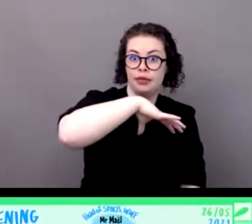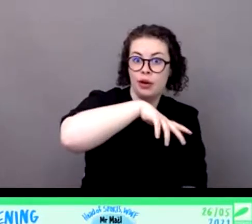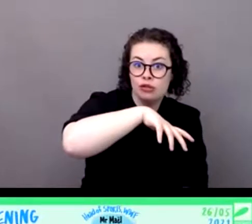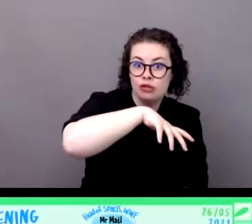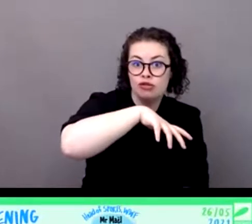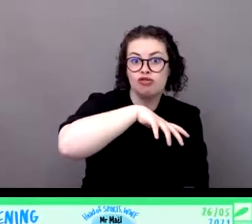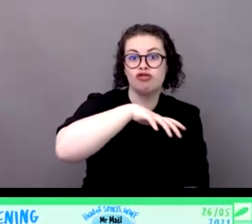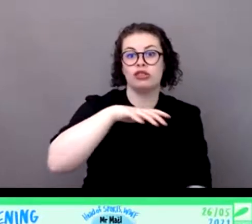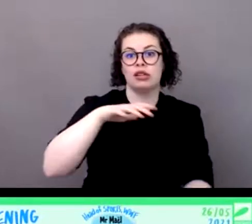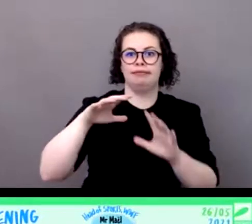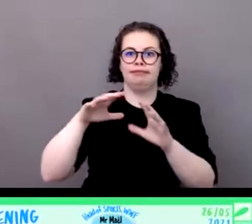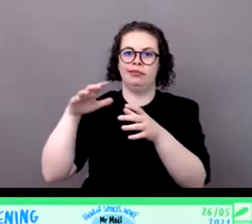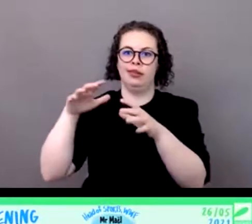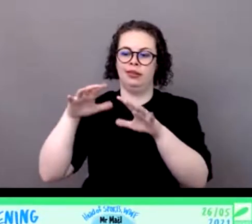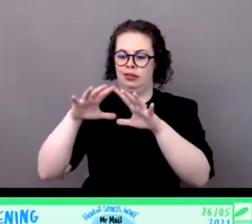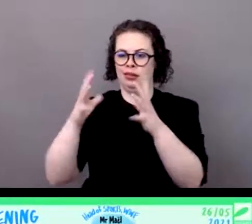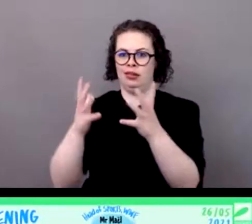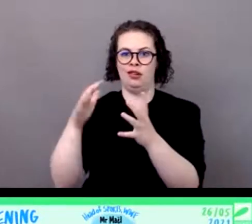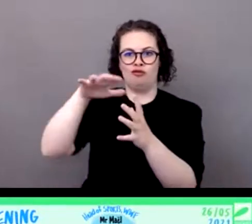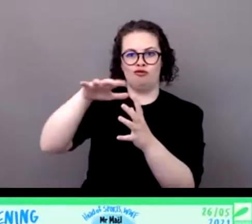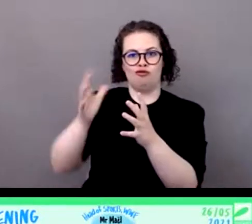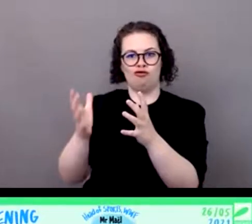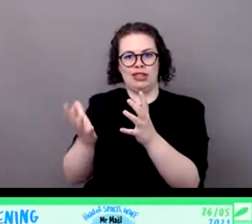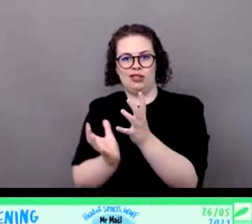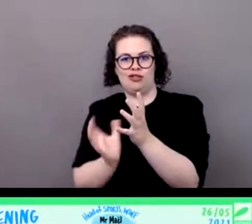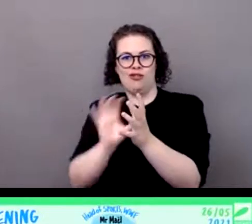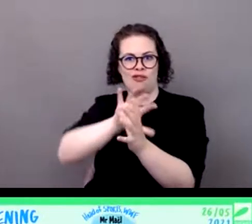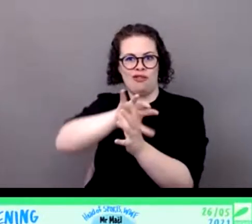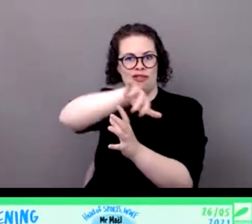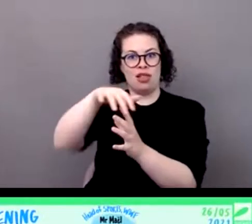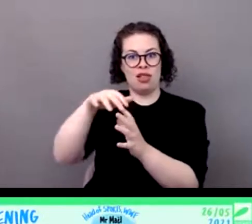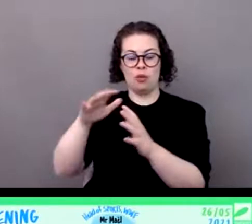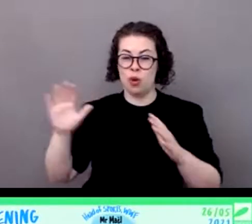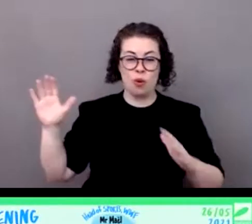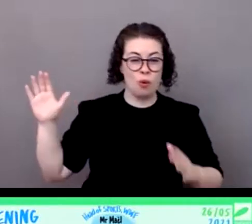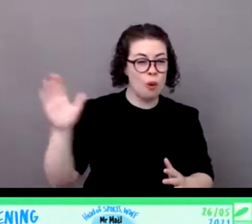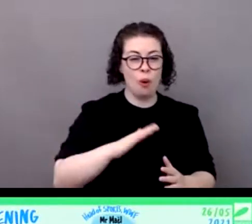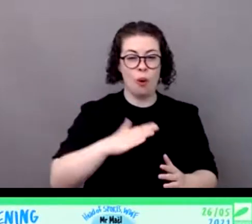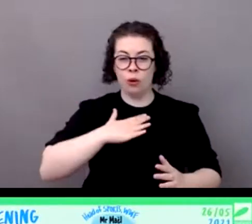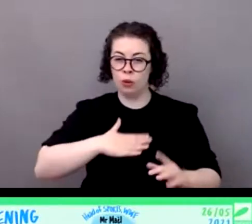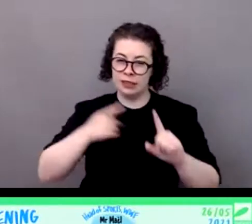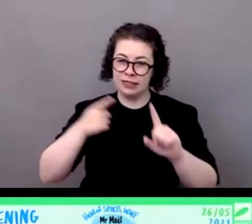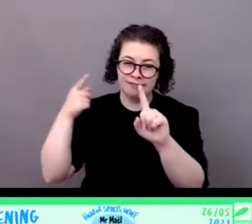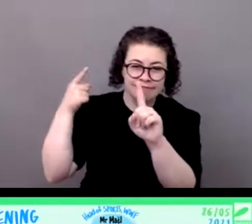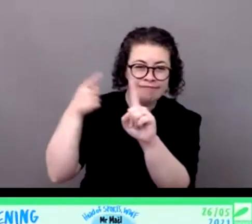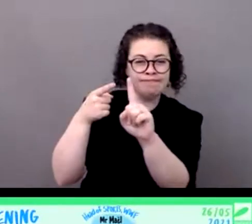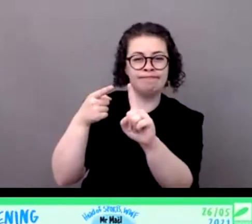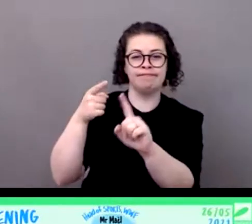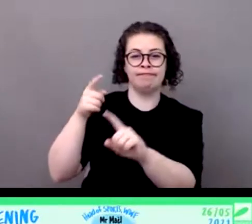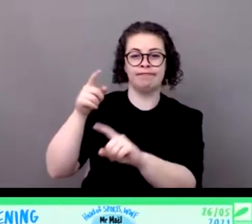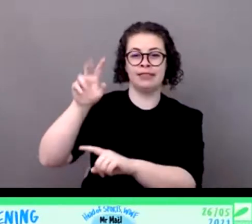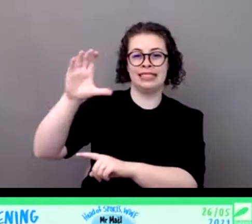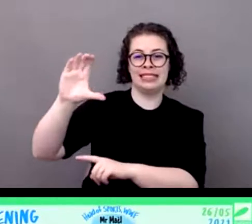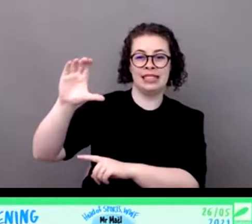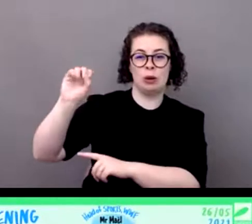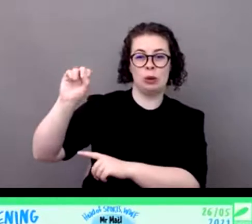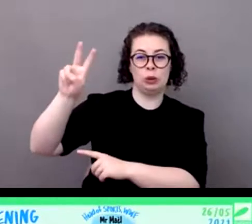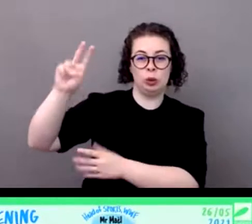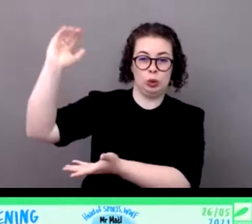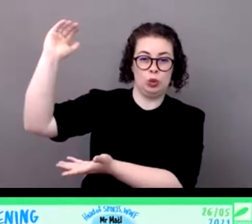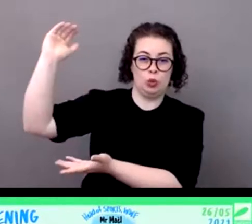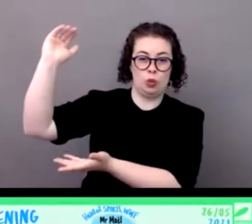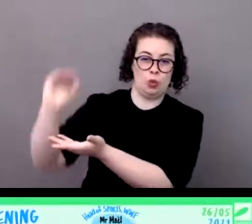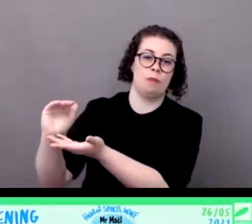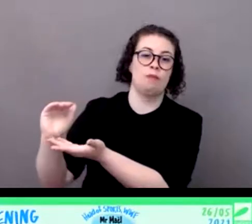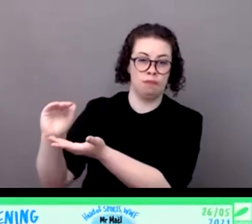la meilleure des options et ça du coup dans la contribution que le sport qu'une instance sportive